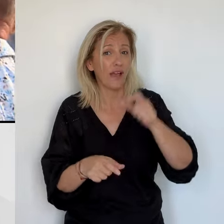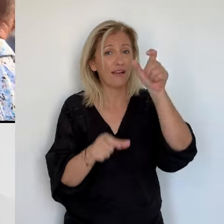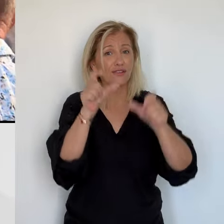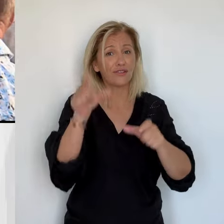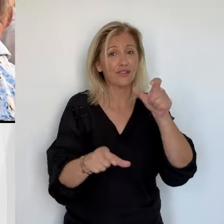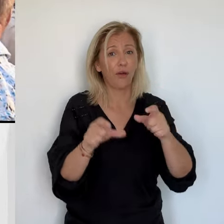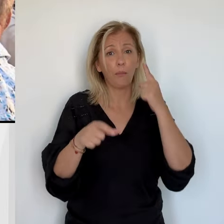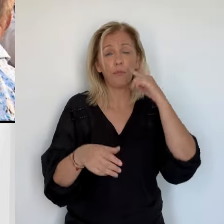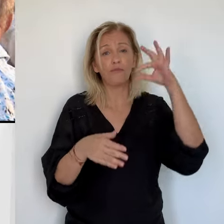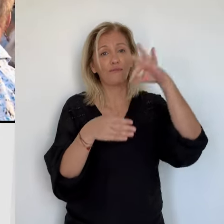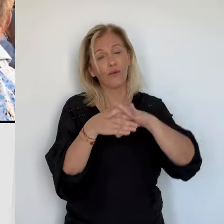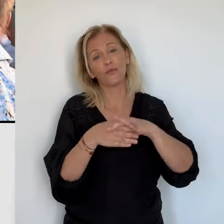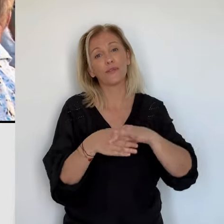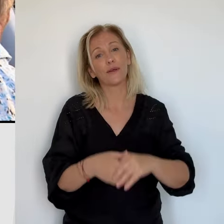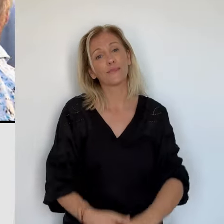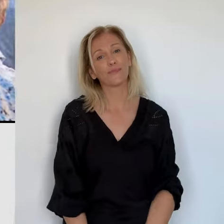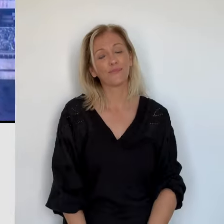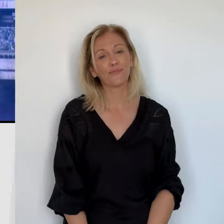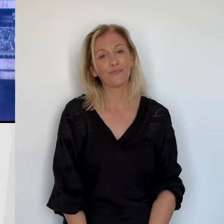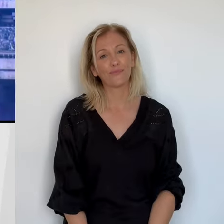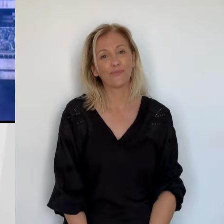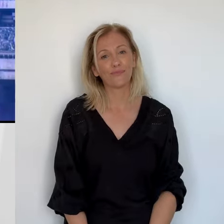de Corse du Sud et renverser la tendance. Merci d regardé cette vidéo !